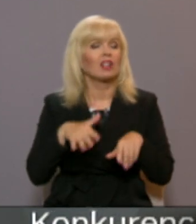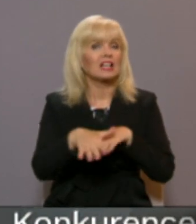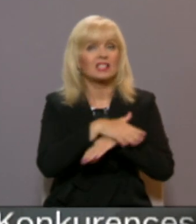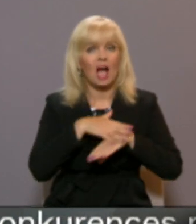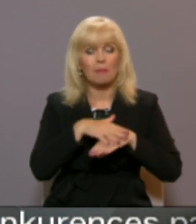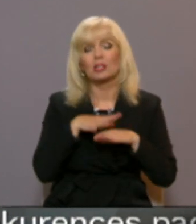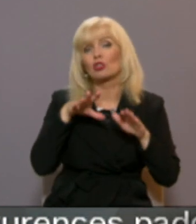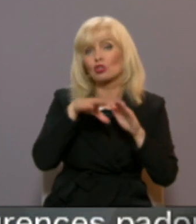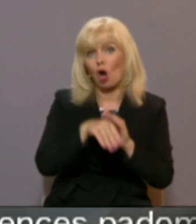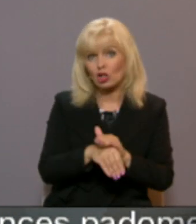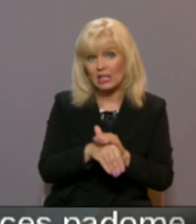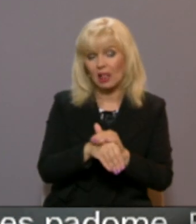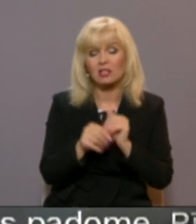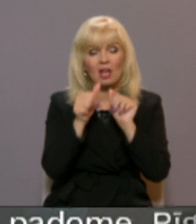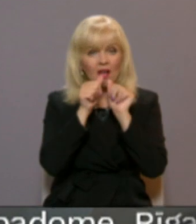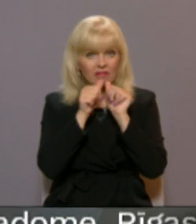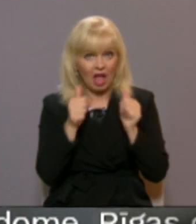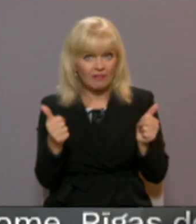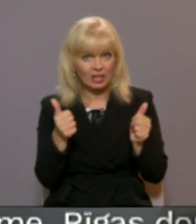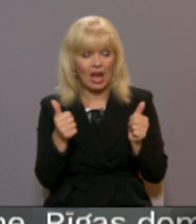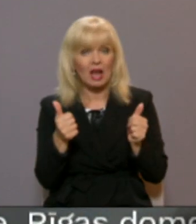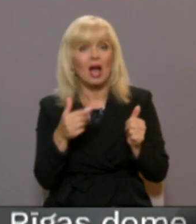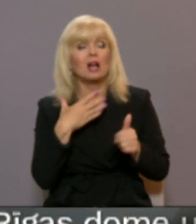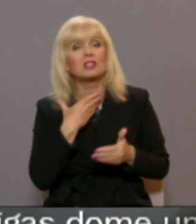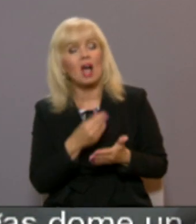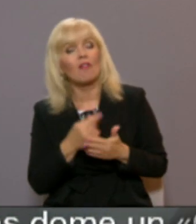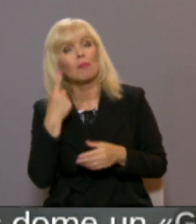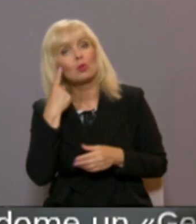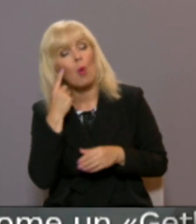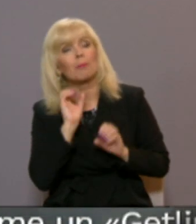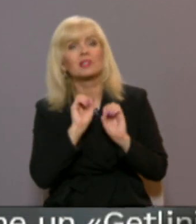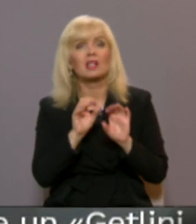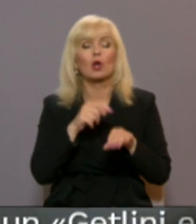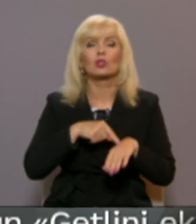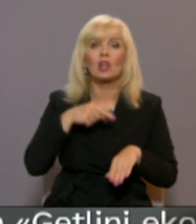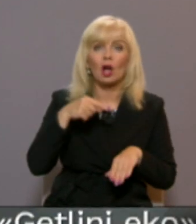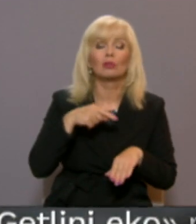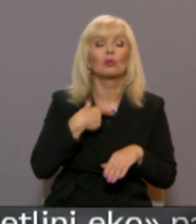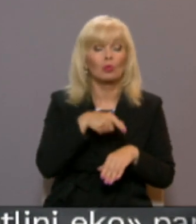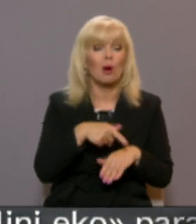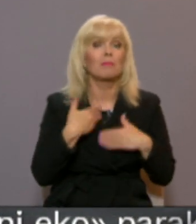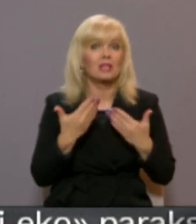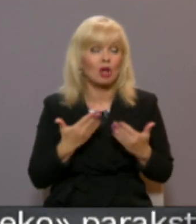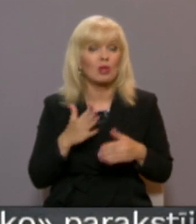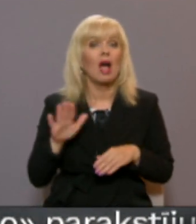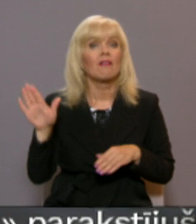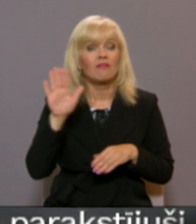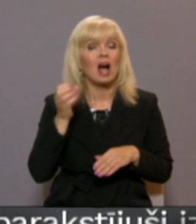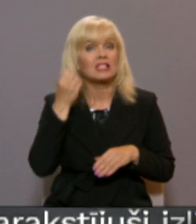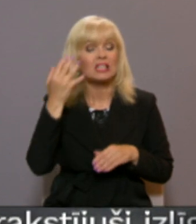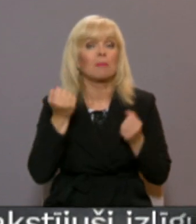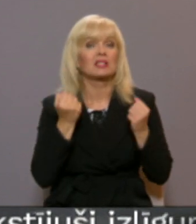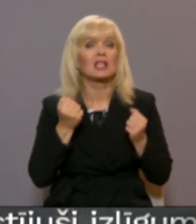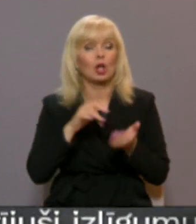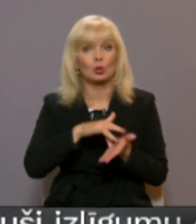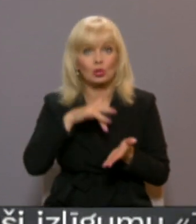nevarēja dalīties ar savām domām, ar savām sajūtām, ar visu piedzīvot to. Arī valsts izglītības satura